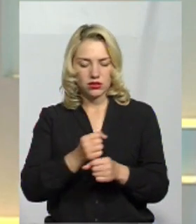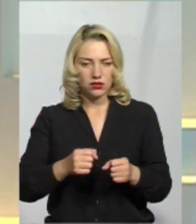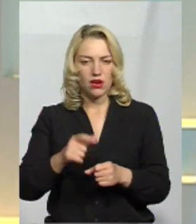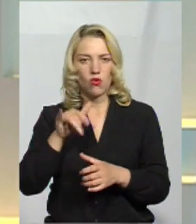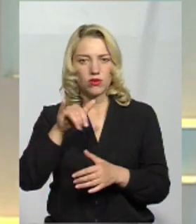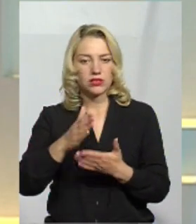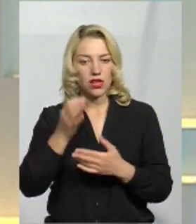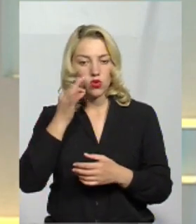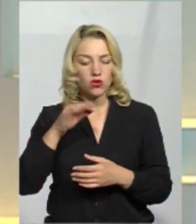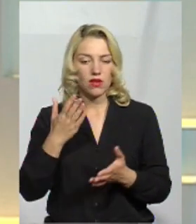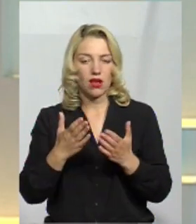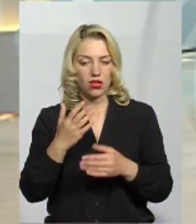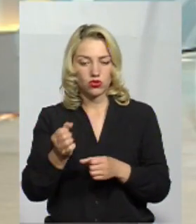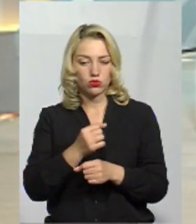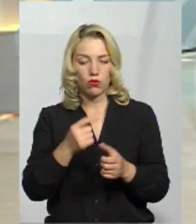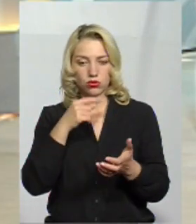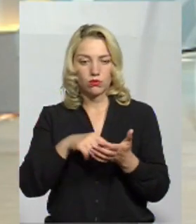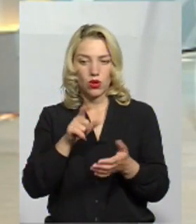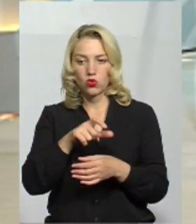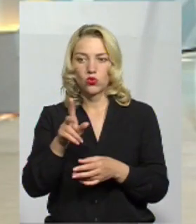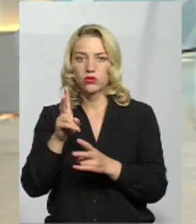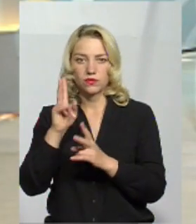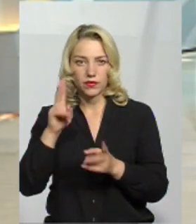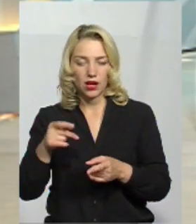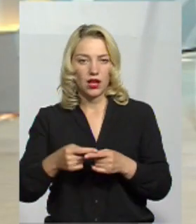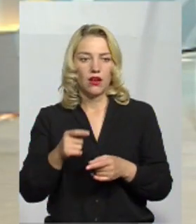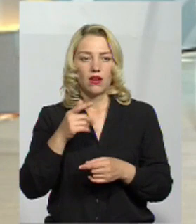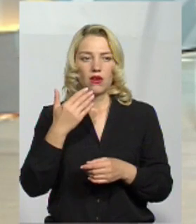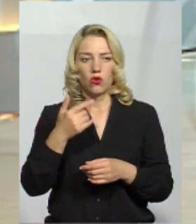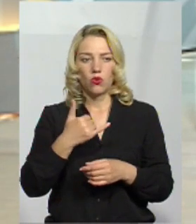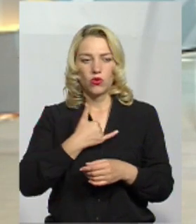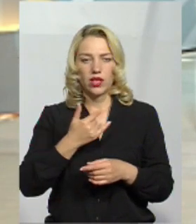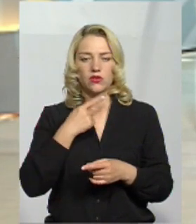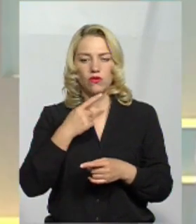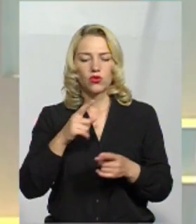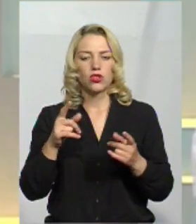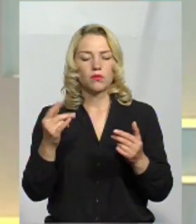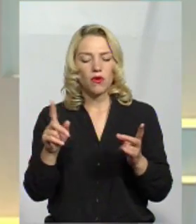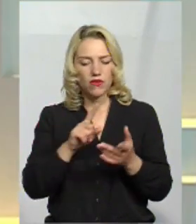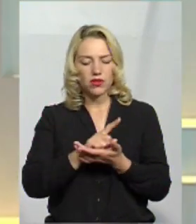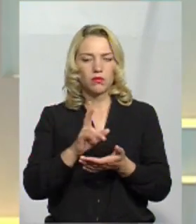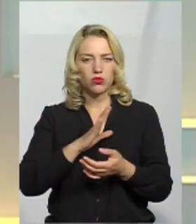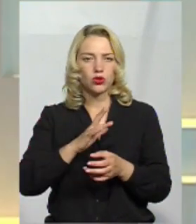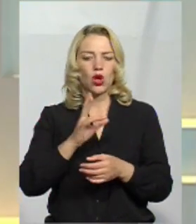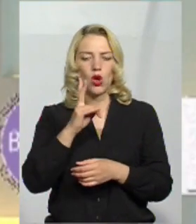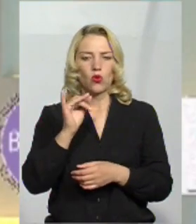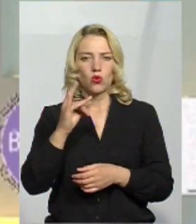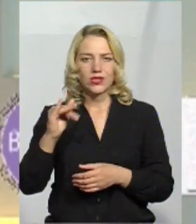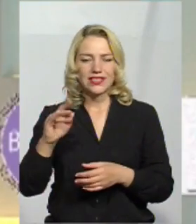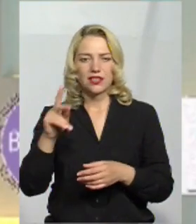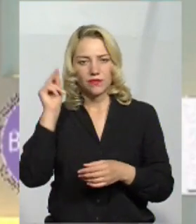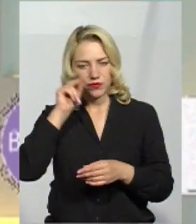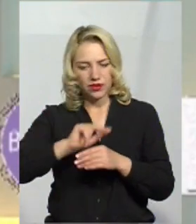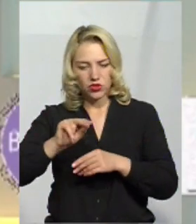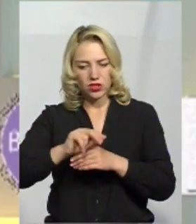потрапляє Щоби отримати зброю, в нас чинне законодавство зараз говорить, ви повинні пройти обов'язково курси поводження зі зброєю. Медична довідка від